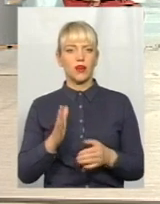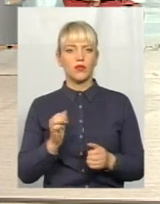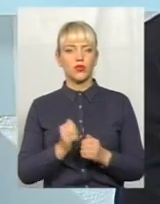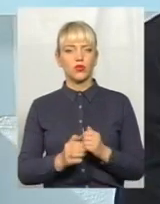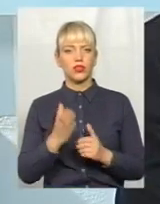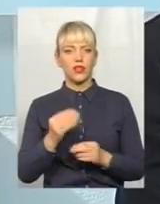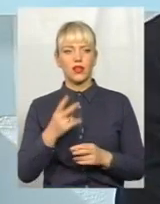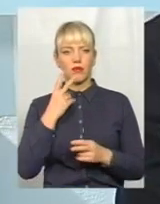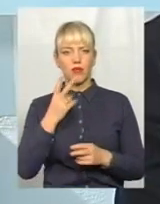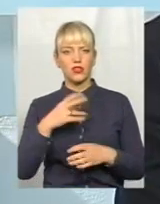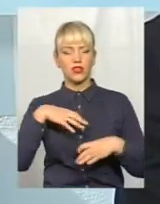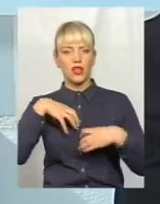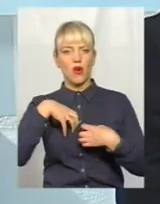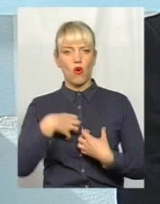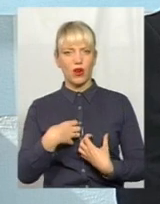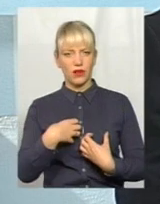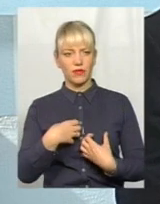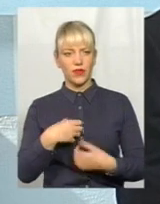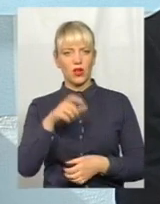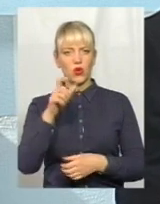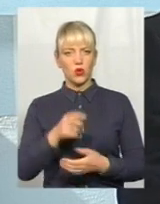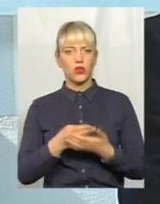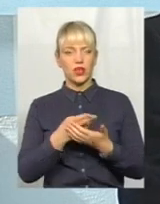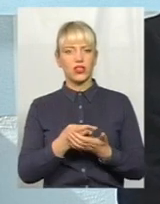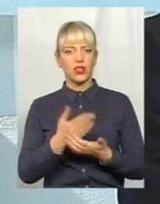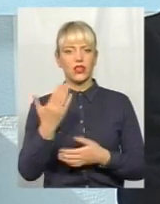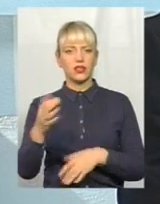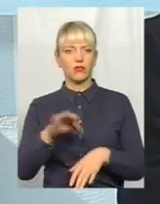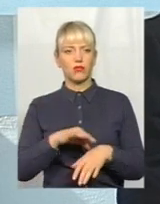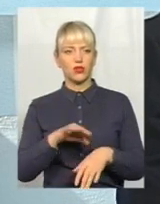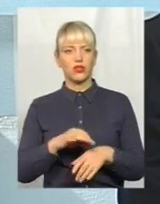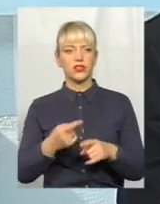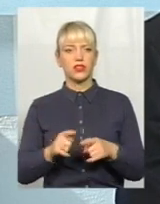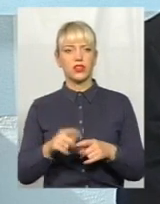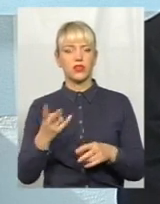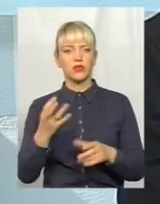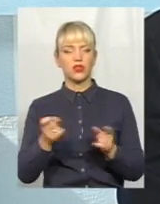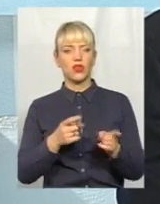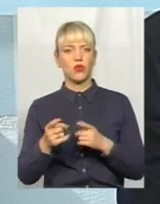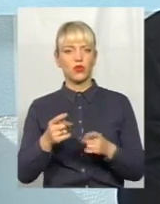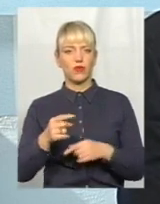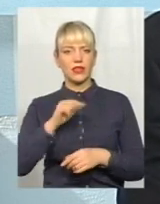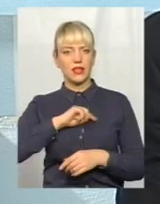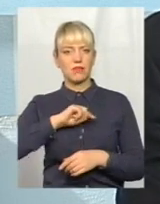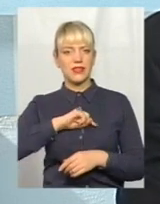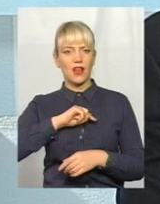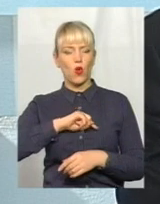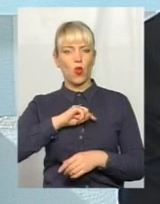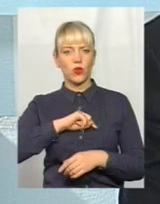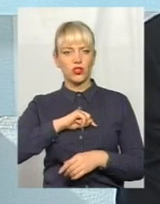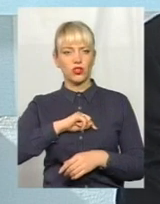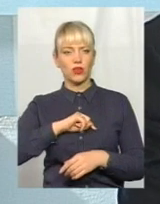день бачити горе, ну, тобто, люди лежать, їм больно і так далі, це їх треба ще готувати психологічно.